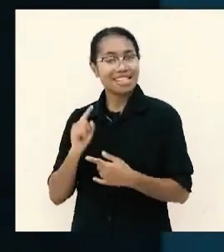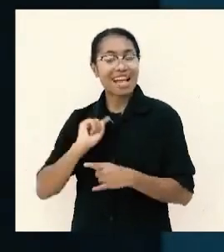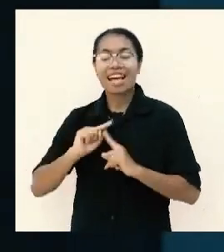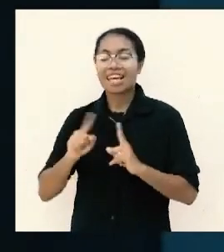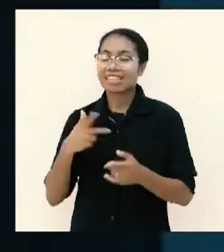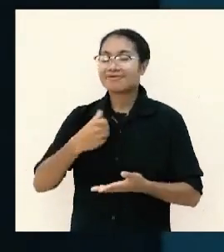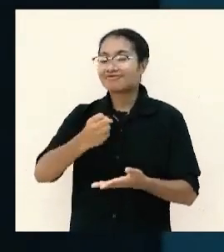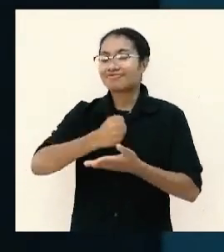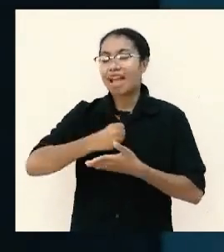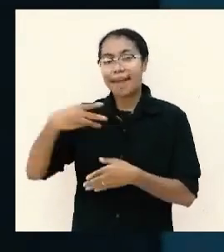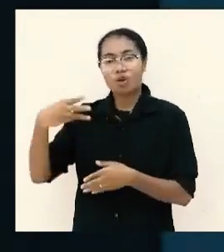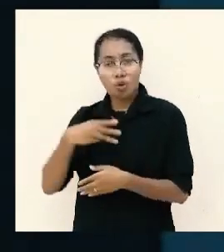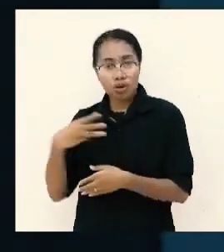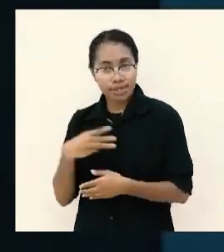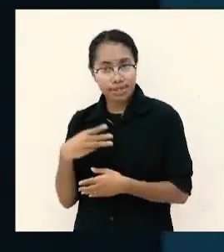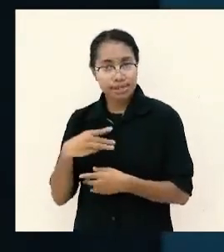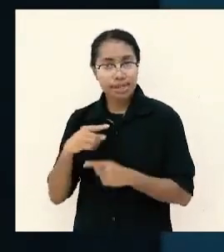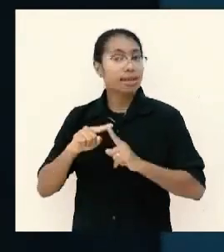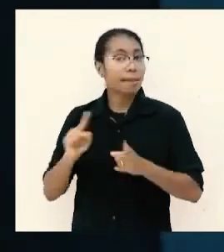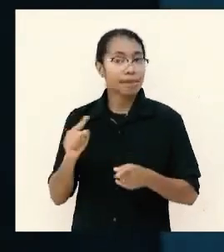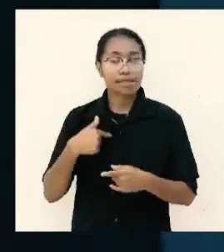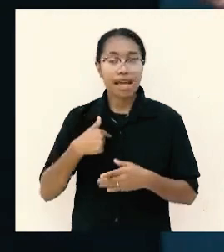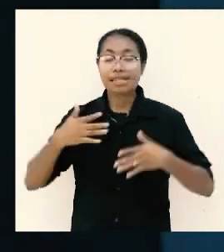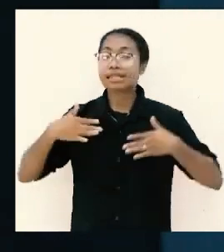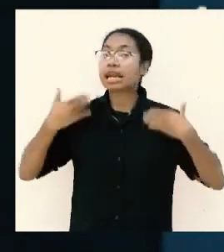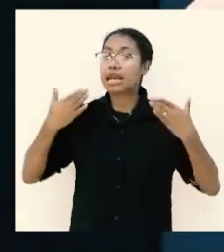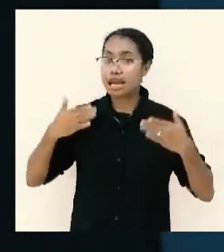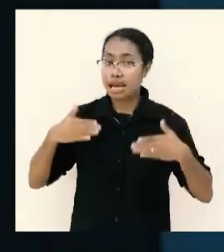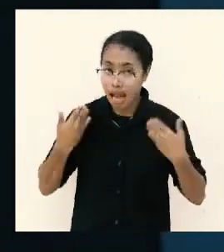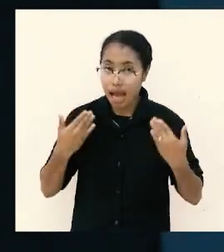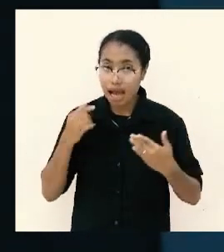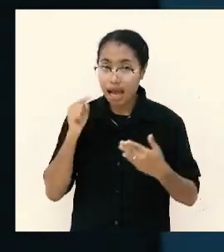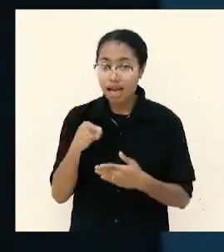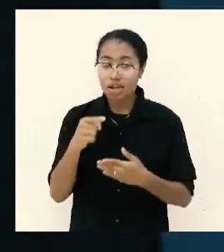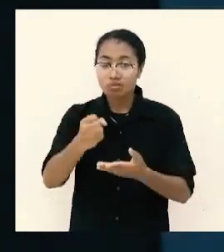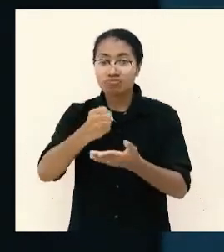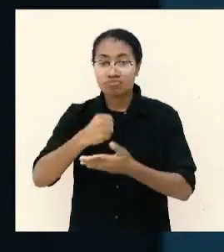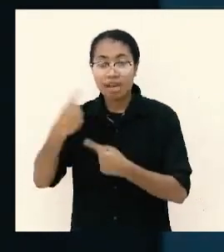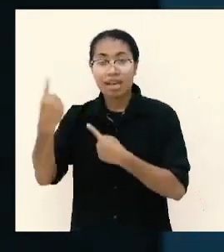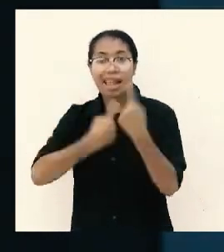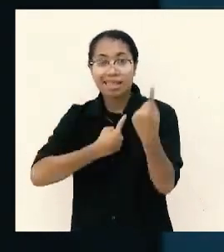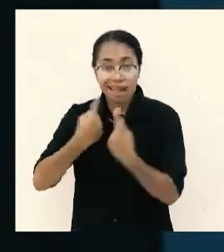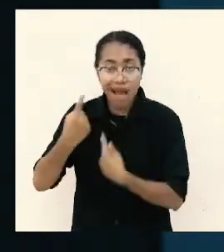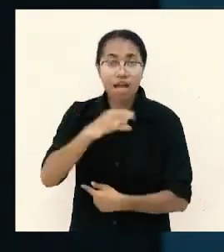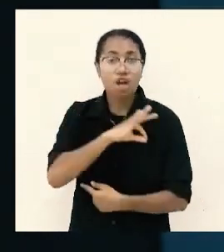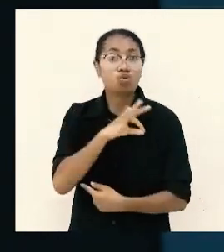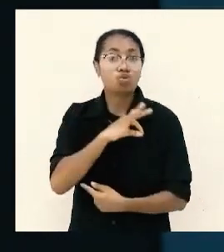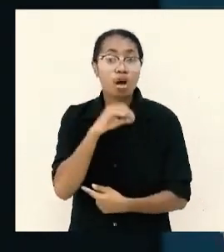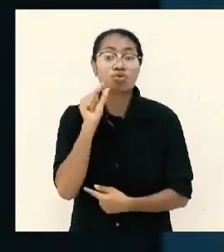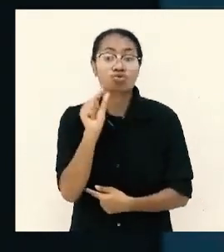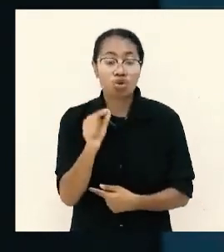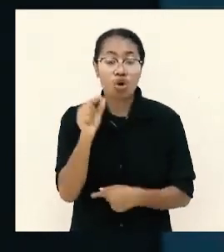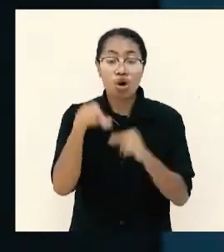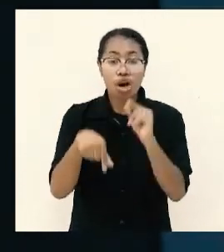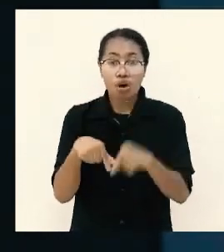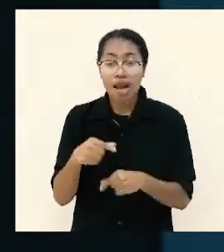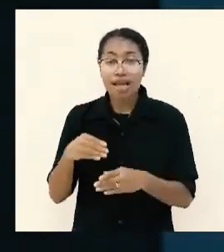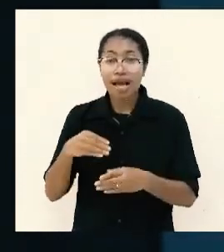itu dengan egois tapi kalau saya bersuka cita karena itu mendatangkan keuntungan bagi si pemberi